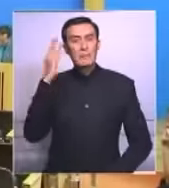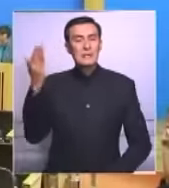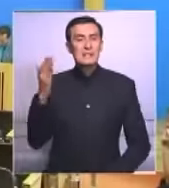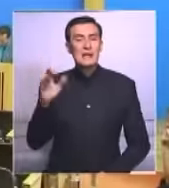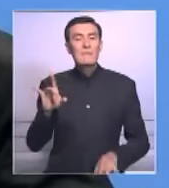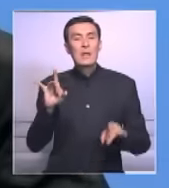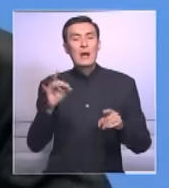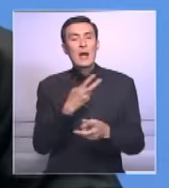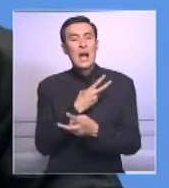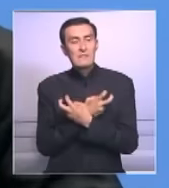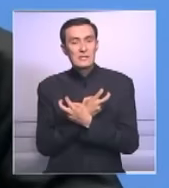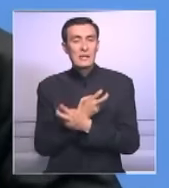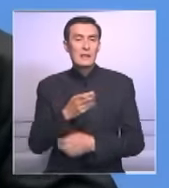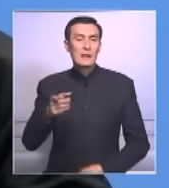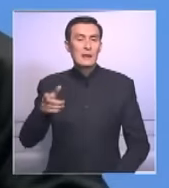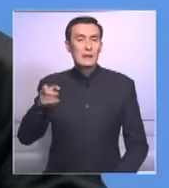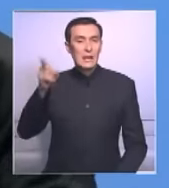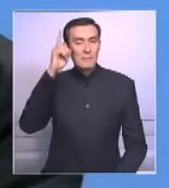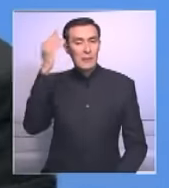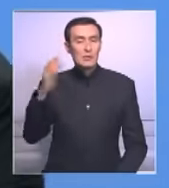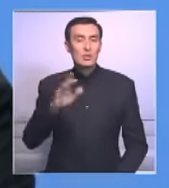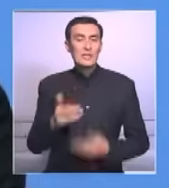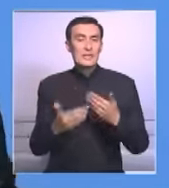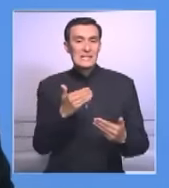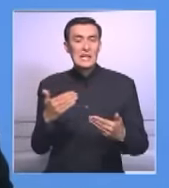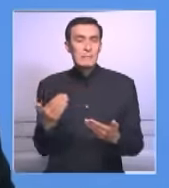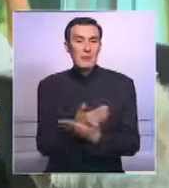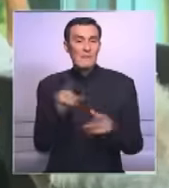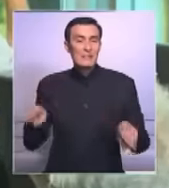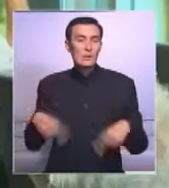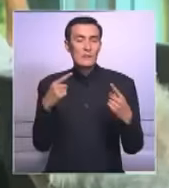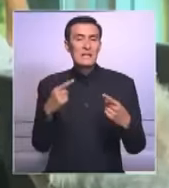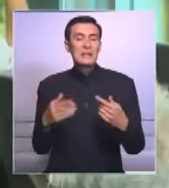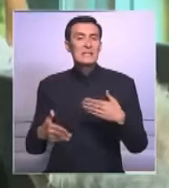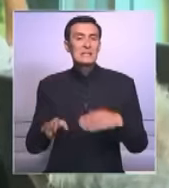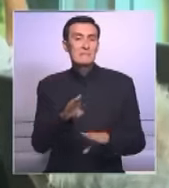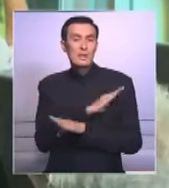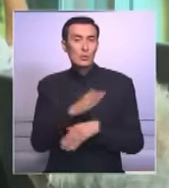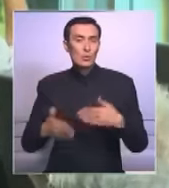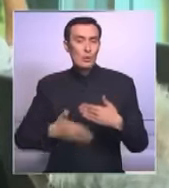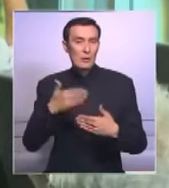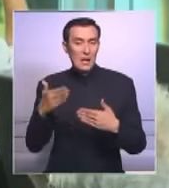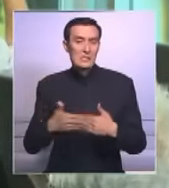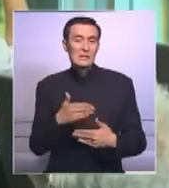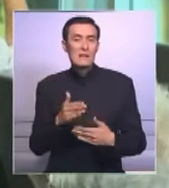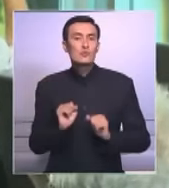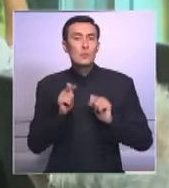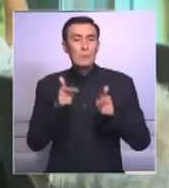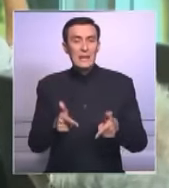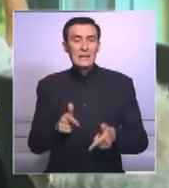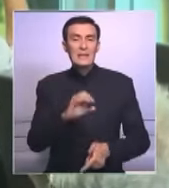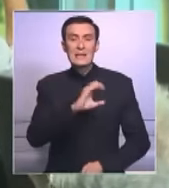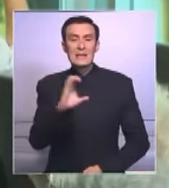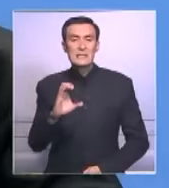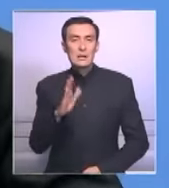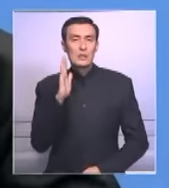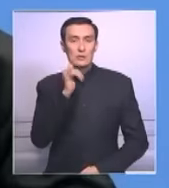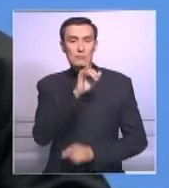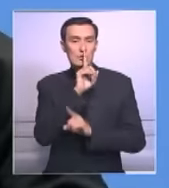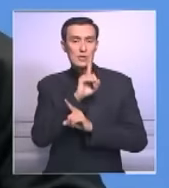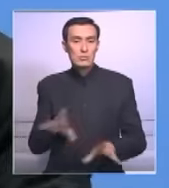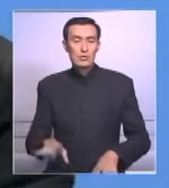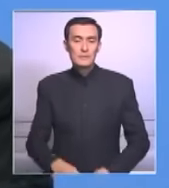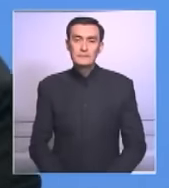из Австрии и Германии. Немцы заявили, что если Анкара вернет смертную казнь, на переговорах о ее вступлении в ЕС можно будет смело поставить крест.